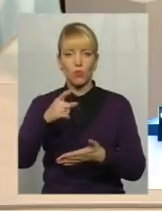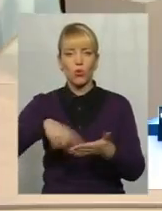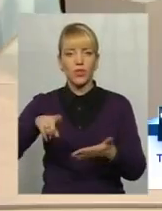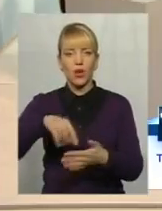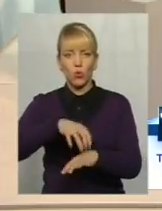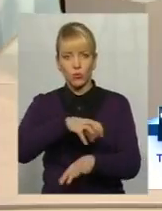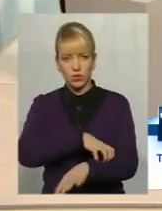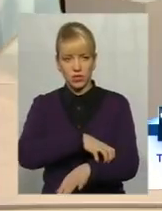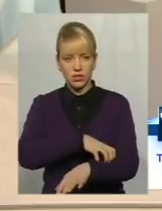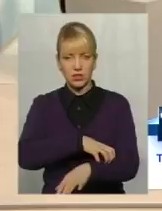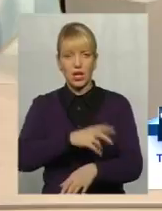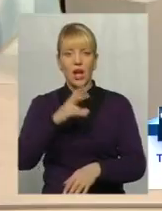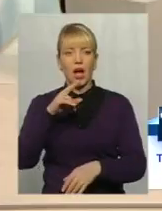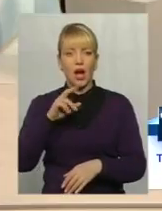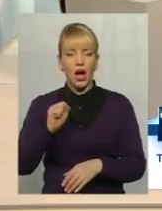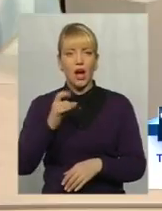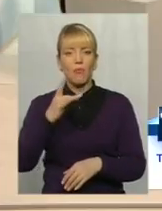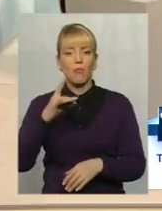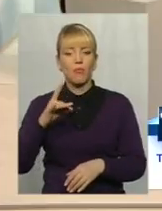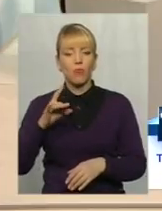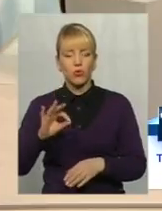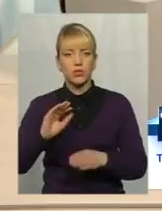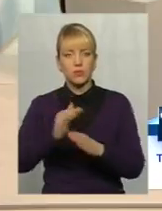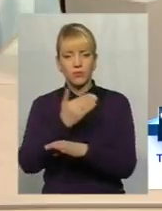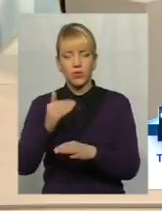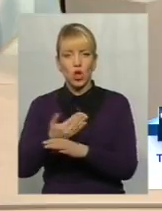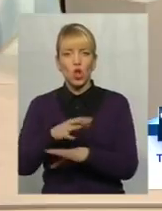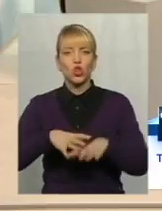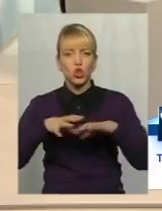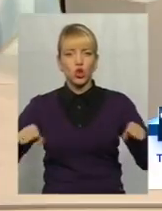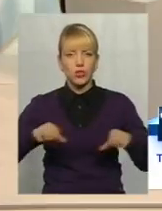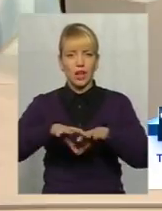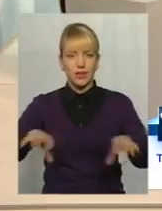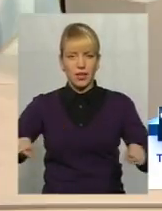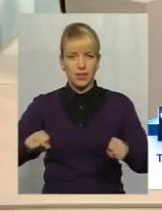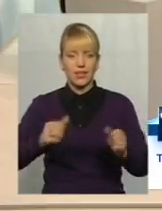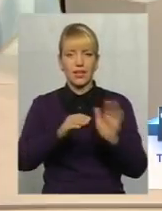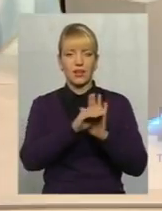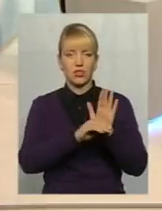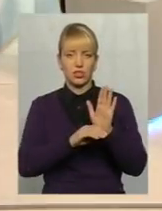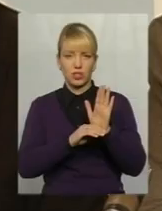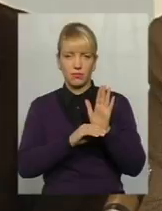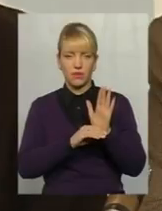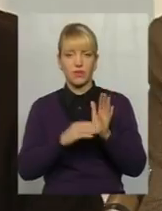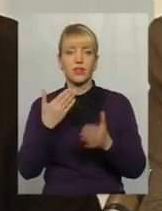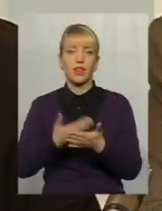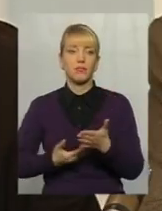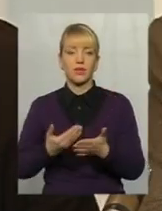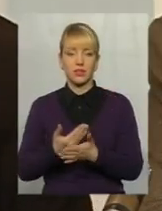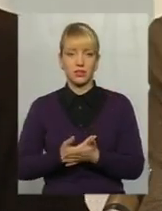а про позбавлення випадку тоталітарних режимів, а не якогось одного. І, наприклад,